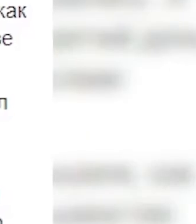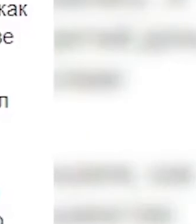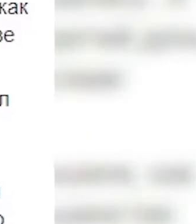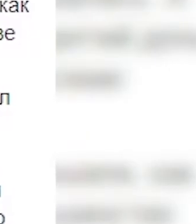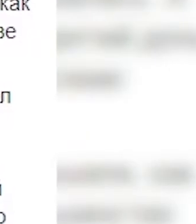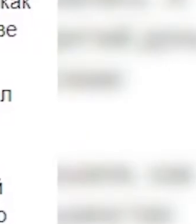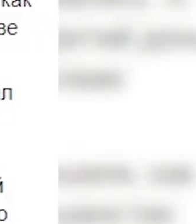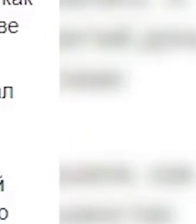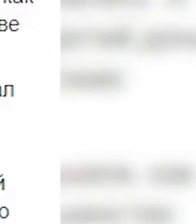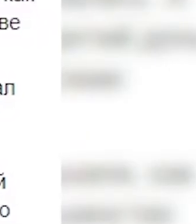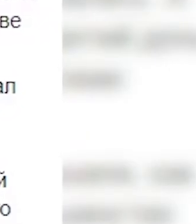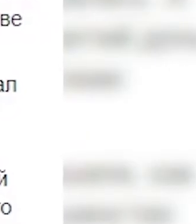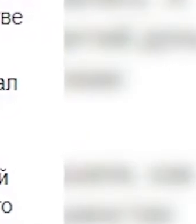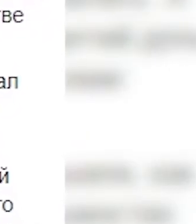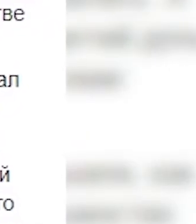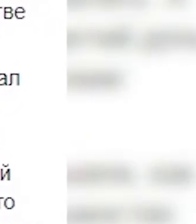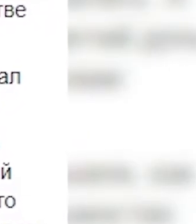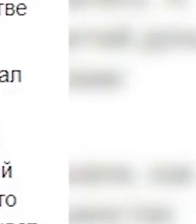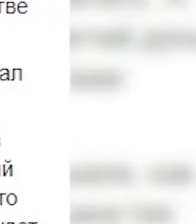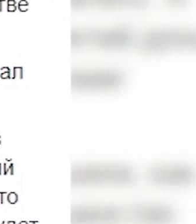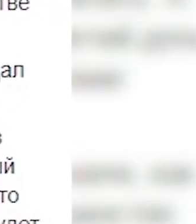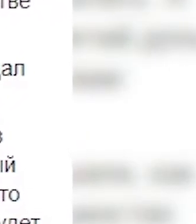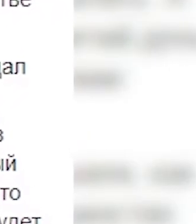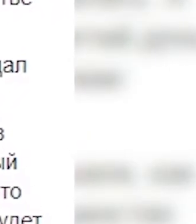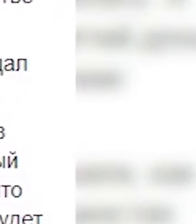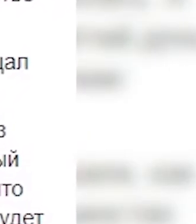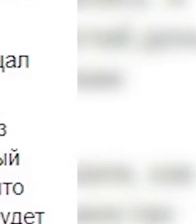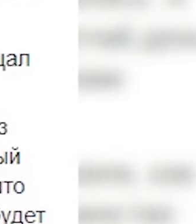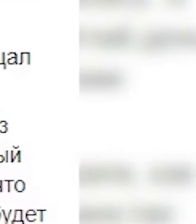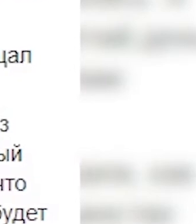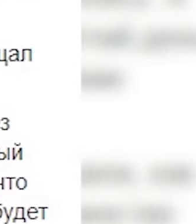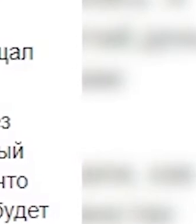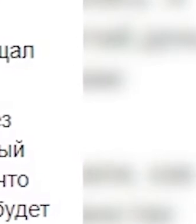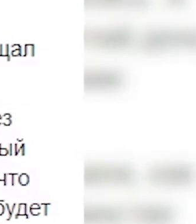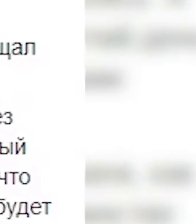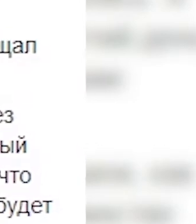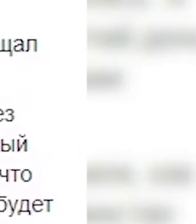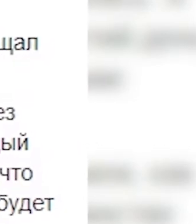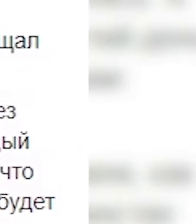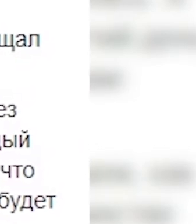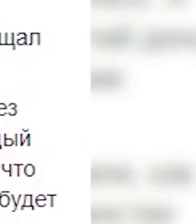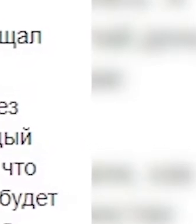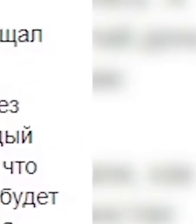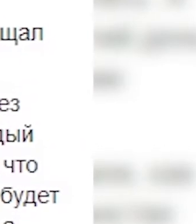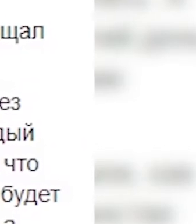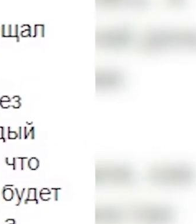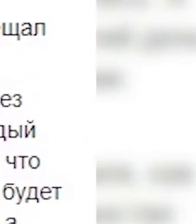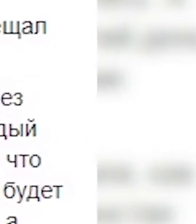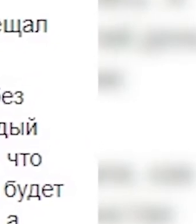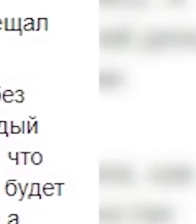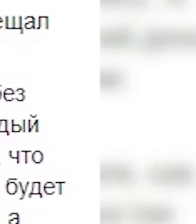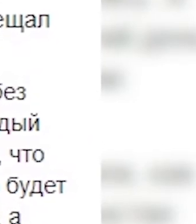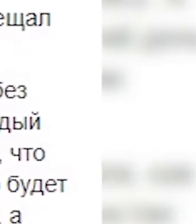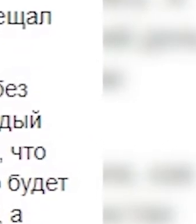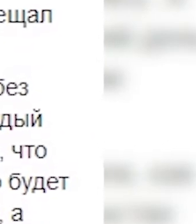У Кирила почали німіти пальці рук та ніг. За п'ять днів його поклали до лікарні, бо його ноги погано слухалися. Він не